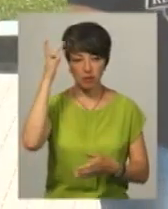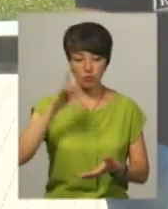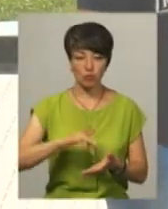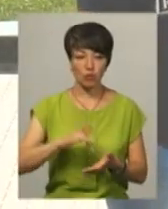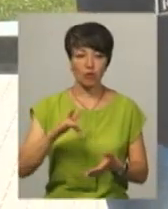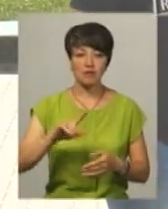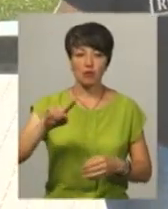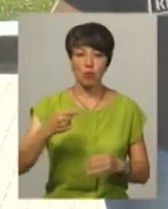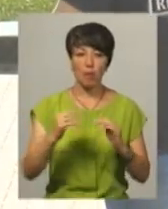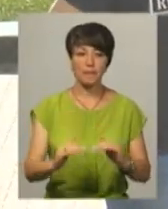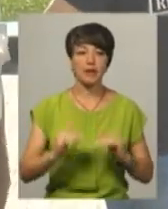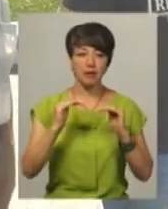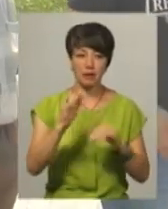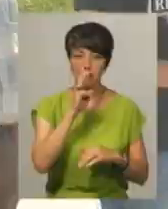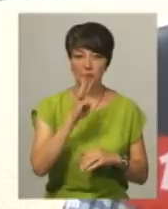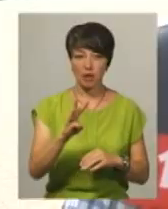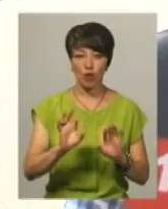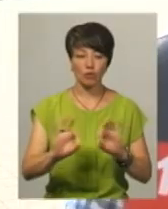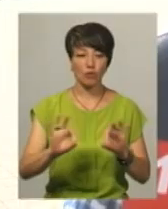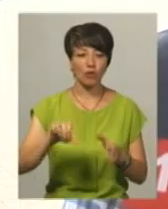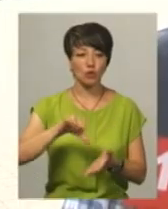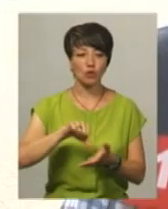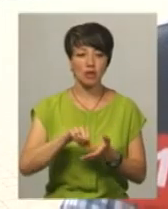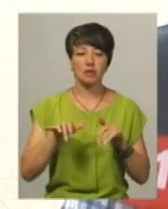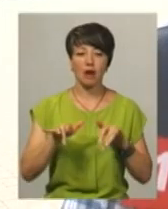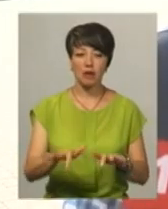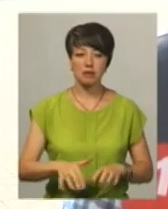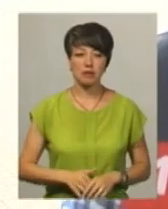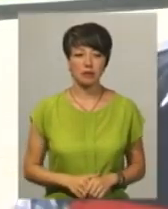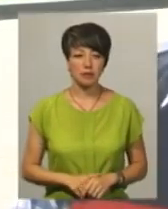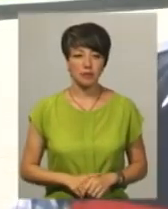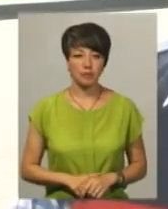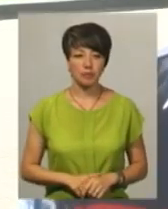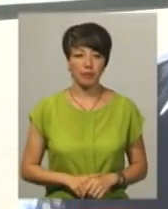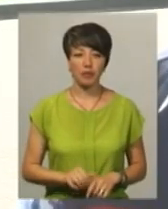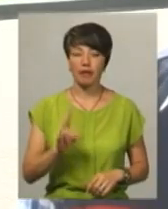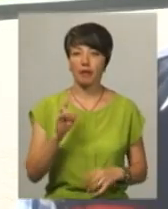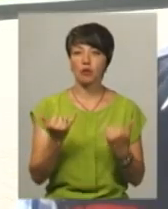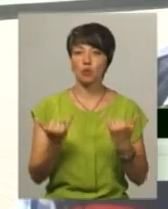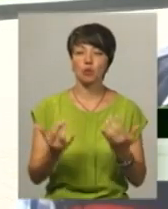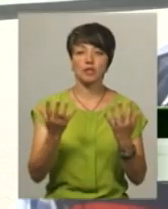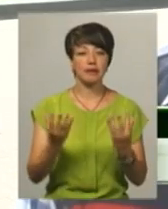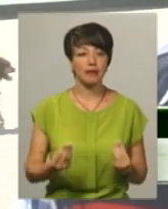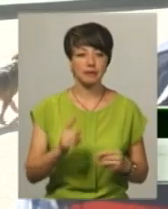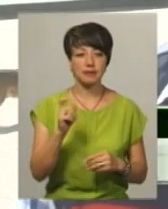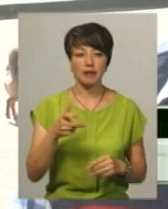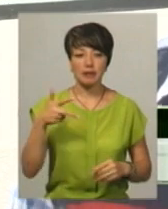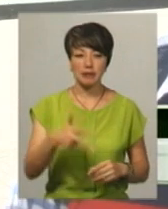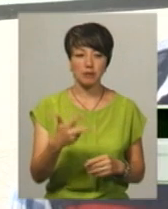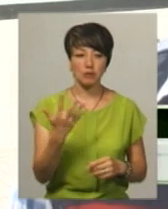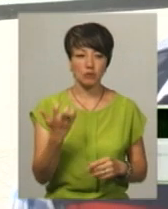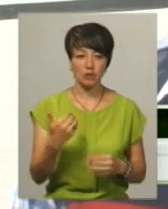центру з вимогами підняти їм зарплатню, розповів учасник акції Віталій Килимник. На сьогоднішній день за 3,5